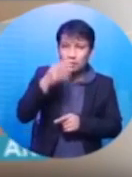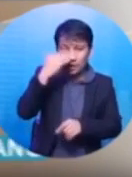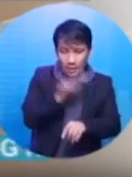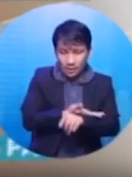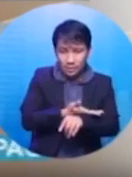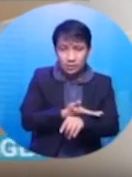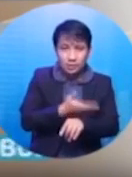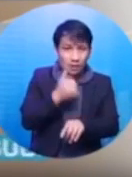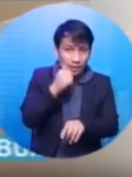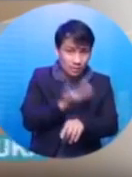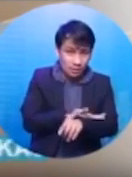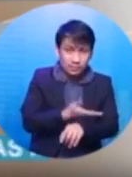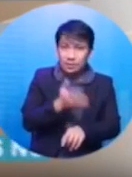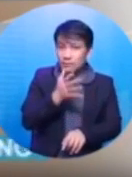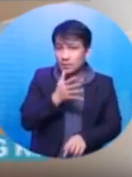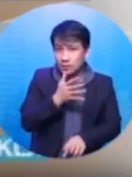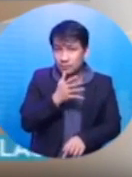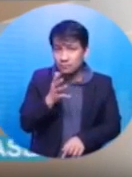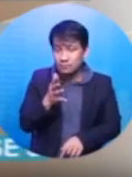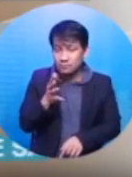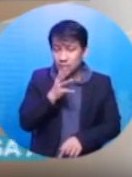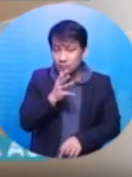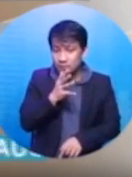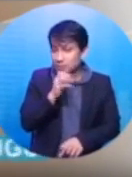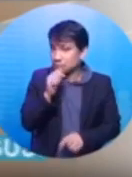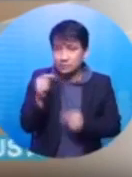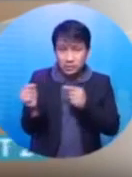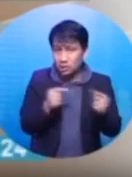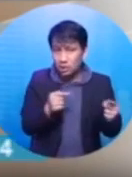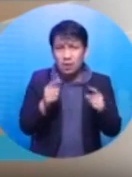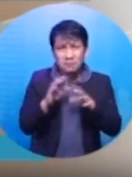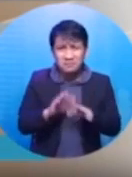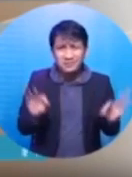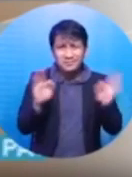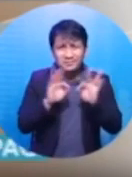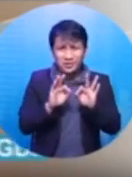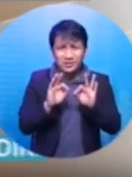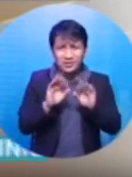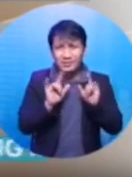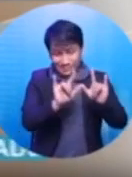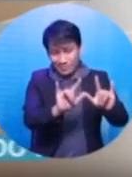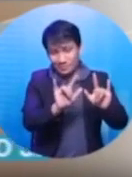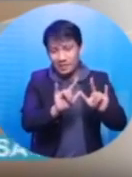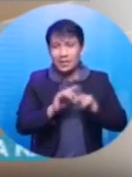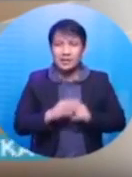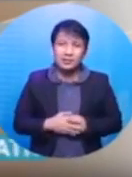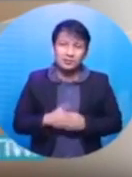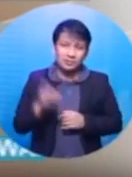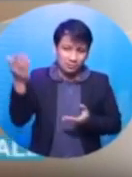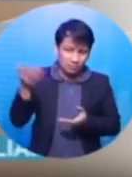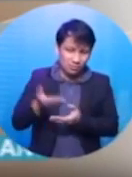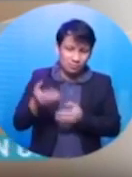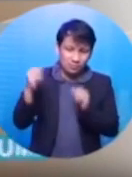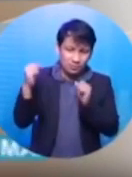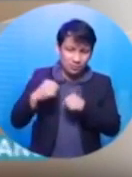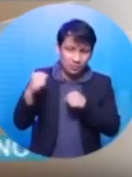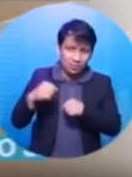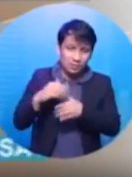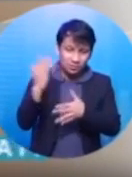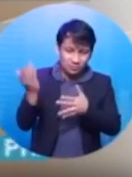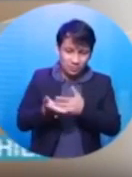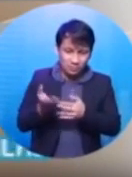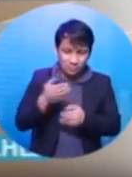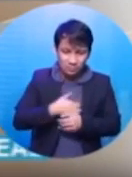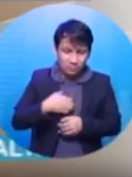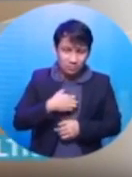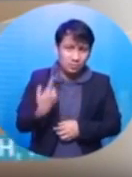ay hindi nag-aaway. Bagkus, nagmamahalan. hindi ho ba? Okay. So therefore, pagbatiin ko na lang po kayo kaysa mag-demandahan pa.